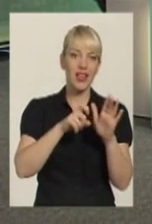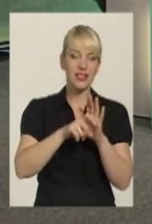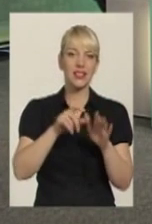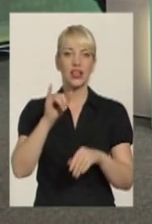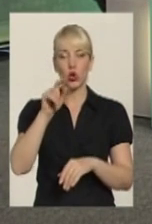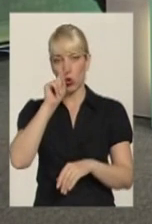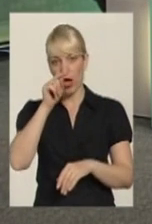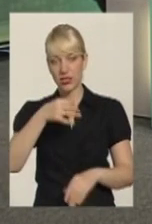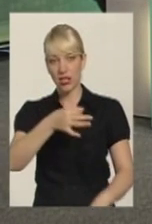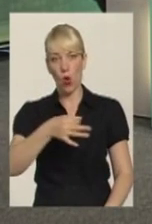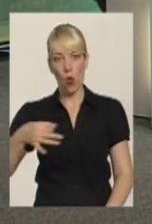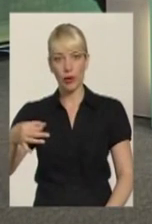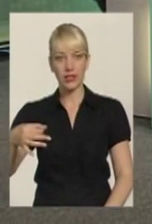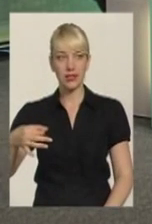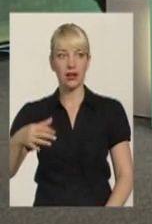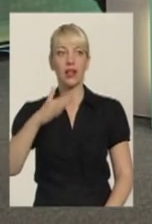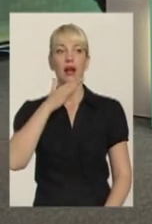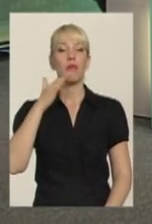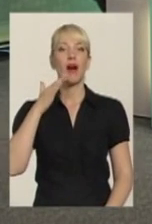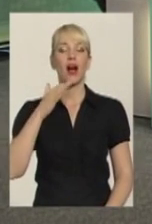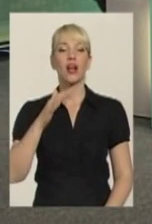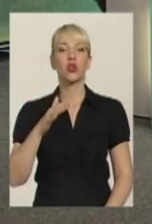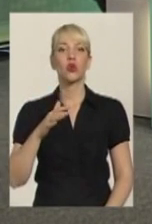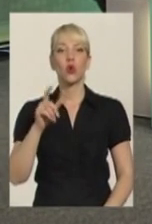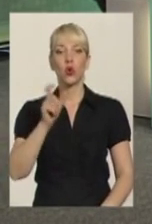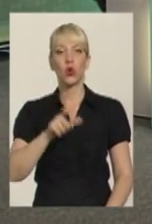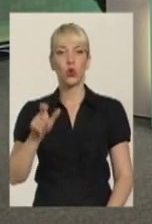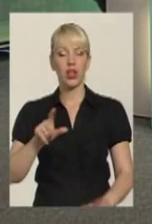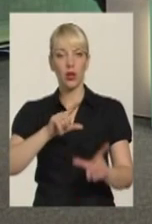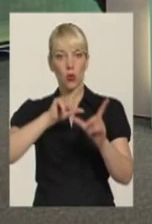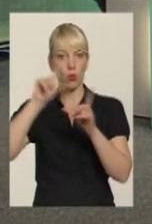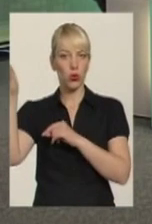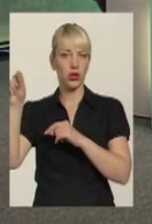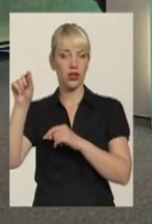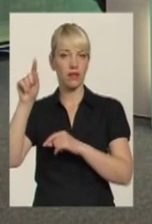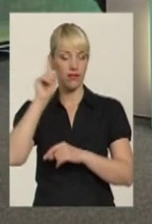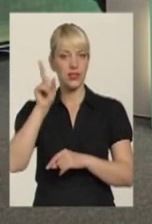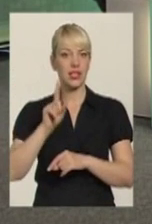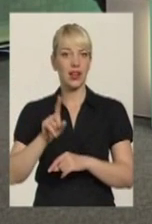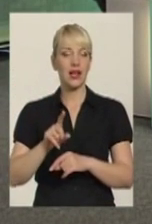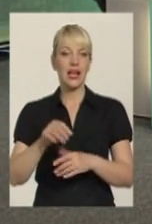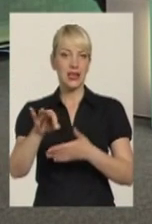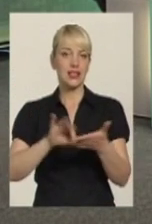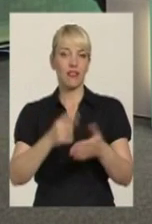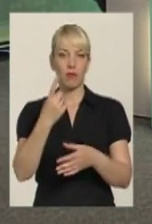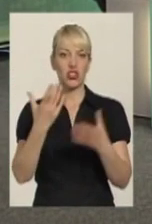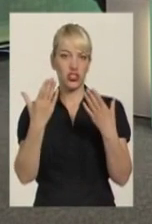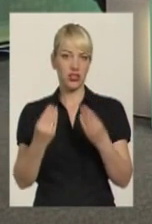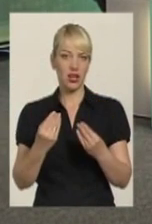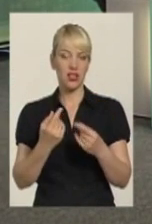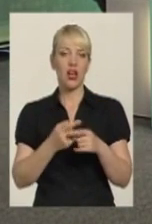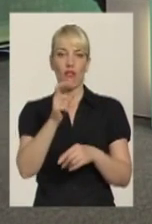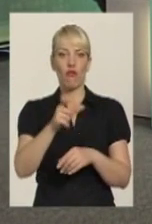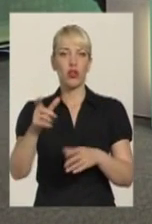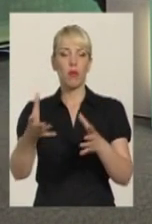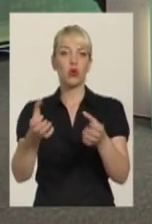таких областях, і дуже багато людей переїхало в Ізраїль, і зразу на перший день переїзду вони получили громадянство